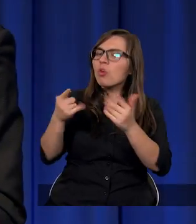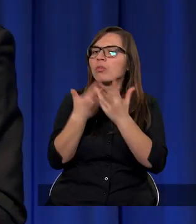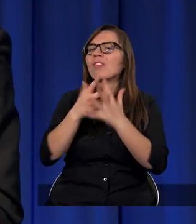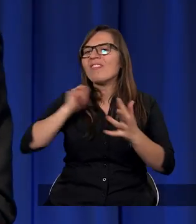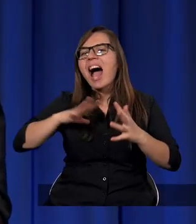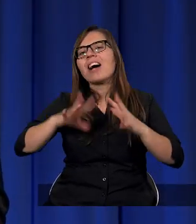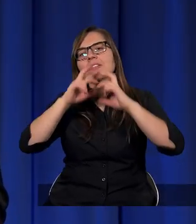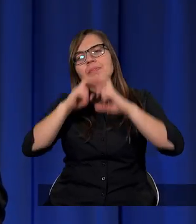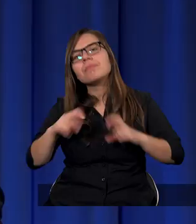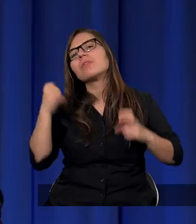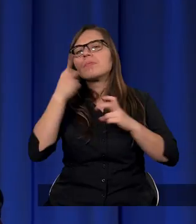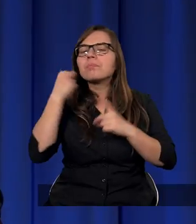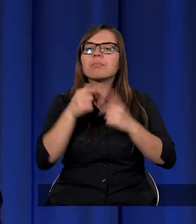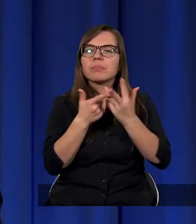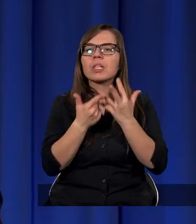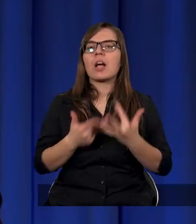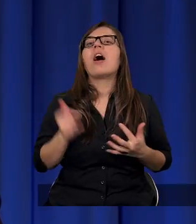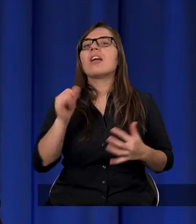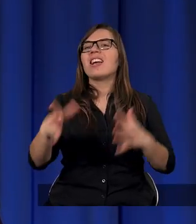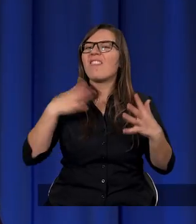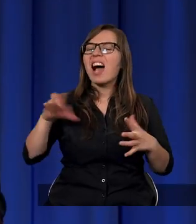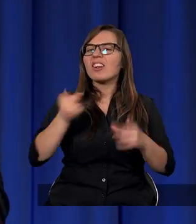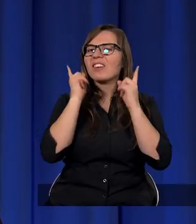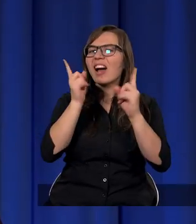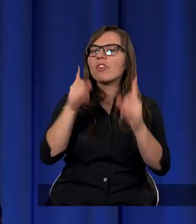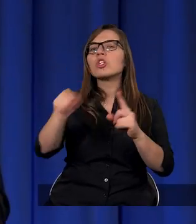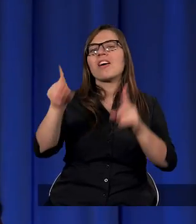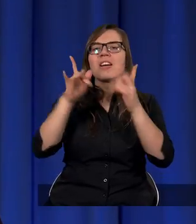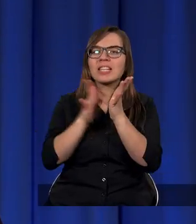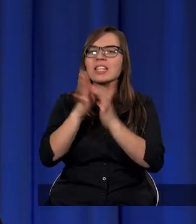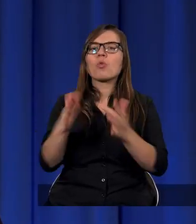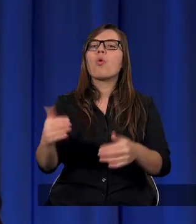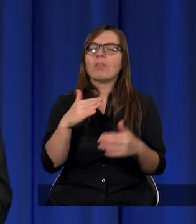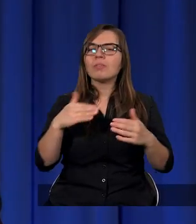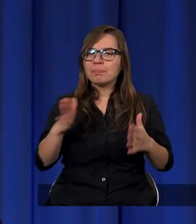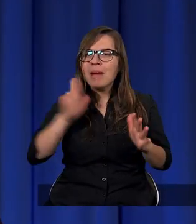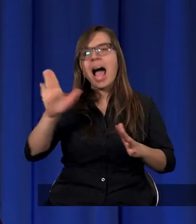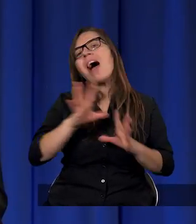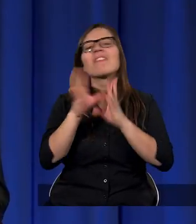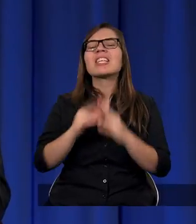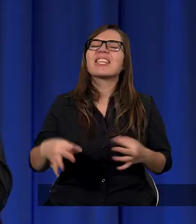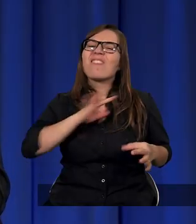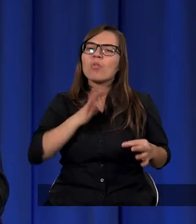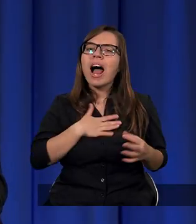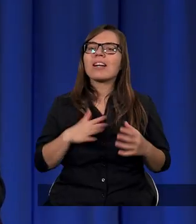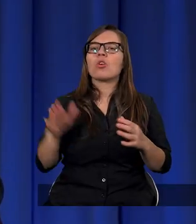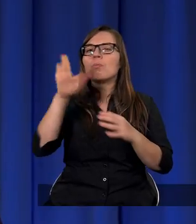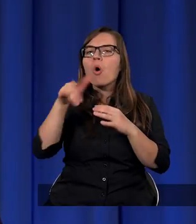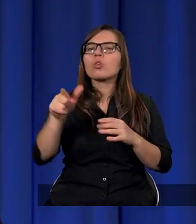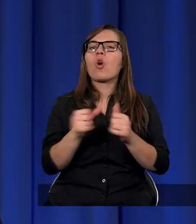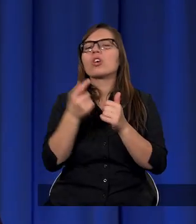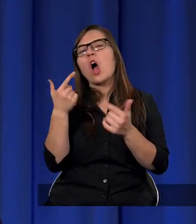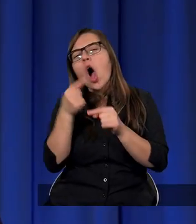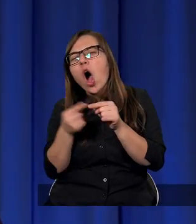zaczął zwracać uwagę na fakt, że Chrystus posiadał wszystkie własności boskości. I on powiedział, że choćby